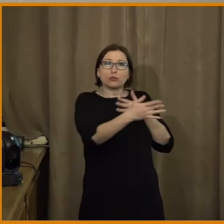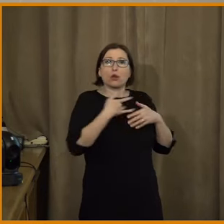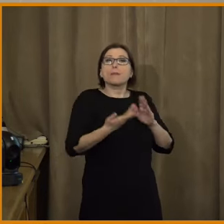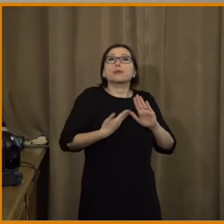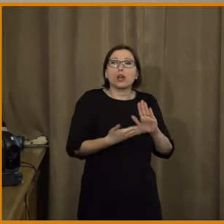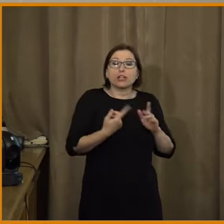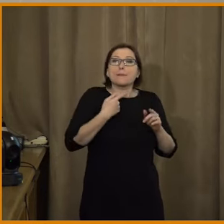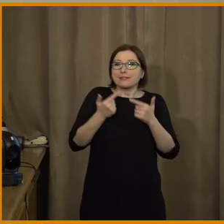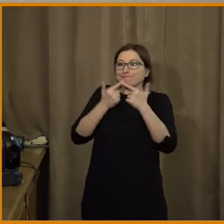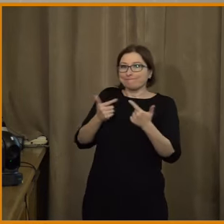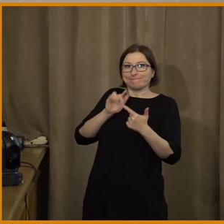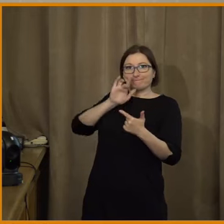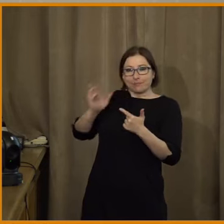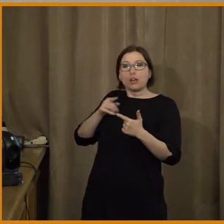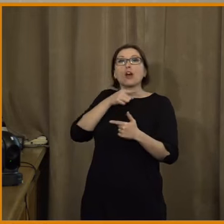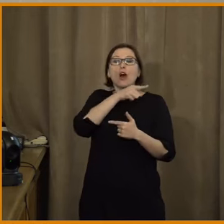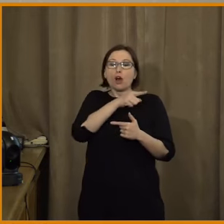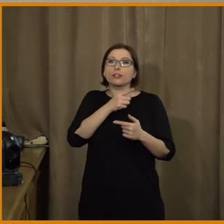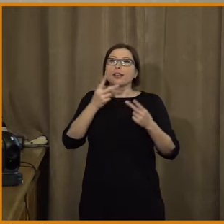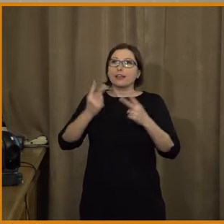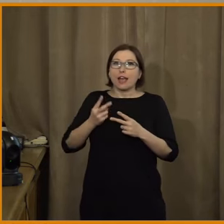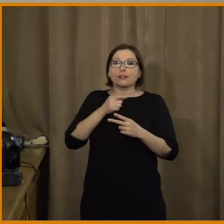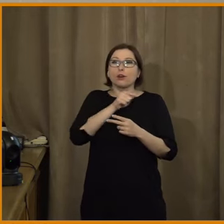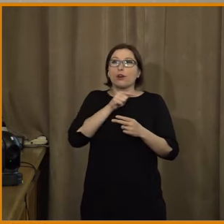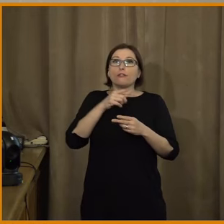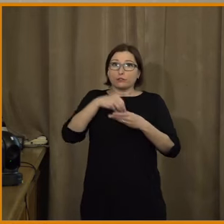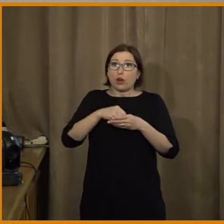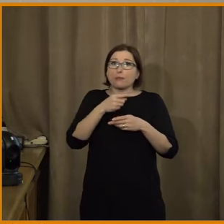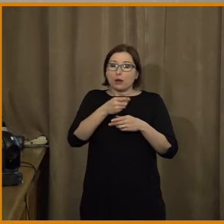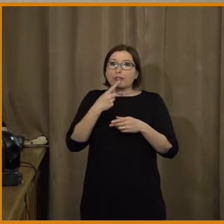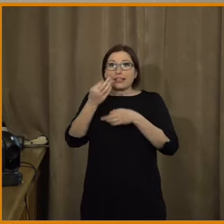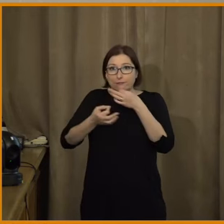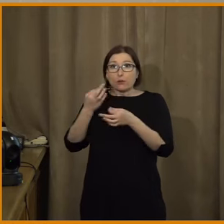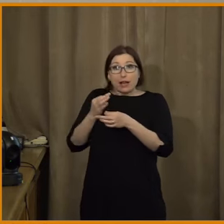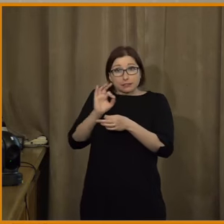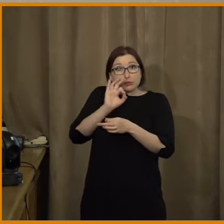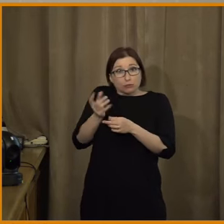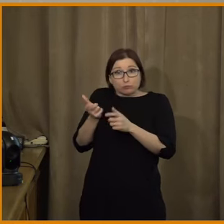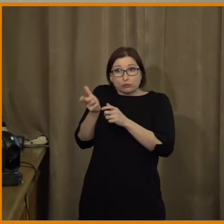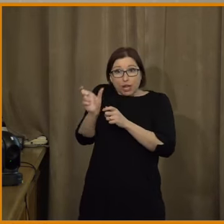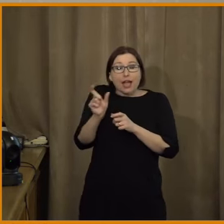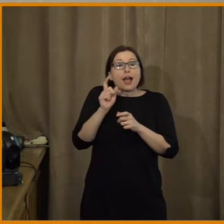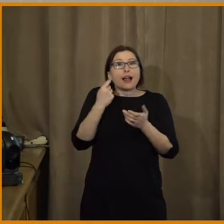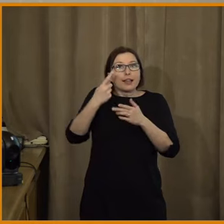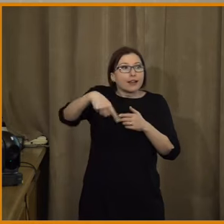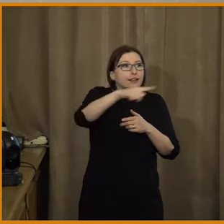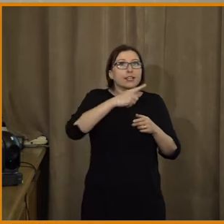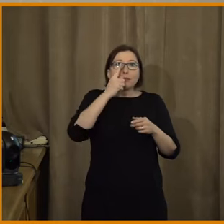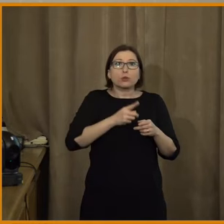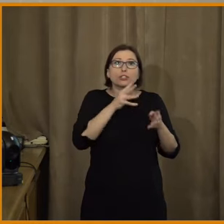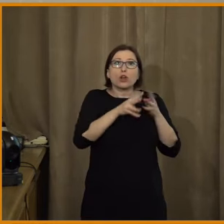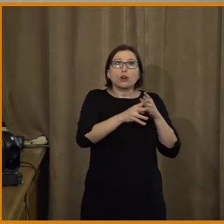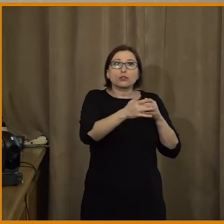snažíme vysvětlit, že jasně oni mají úplně legitimní neduvěru v určitě mainstreamovým informacím, ale zároveň by měli mít neduvěru v určitě těm